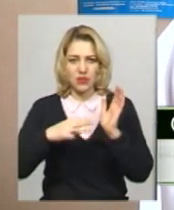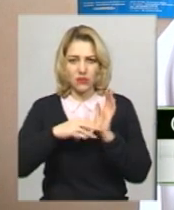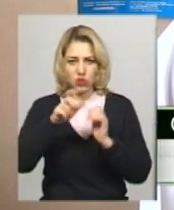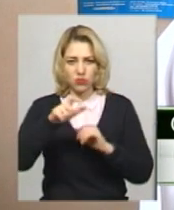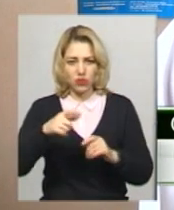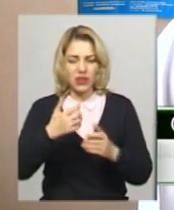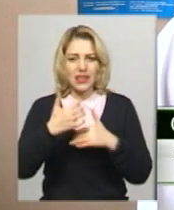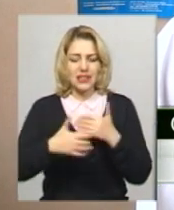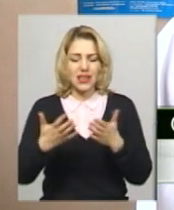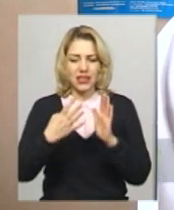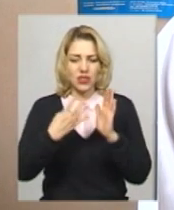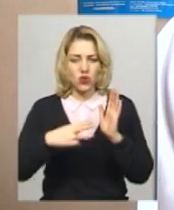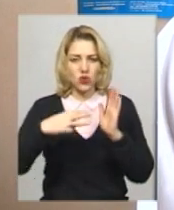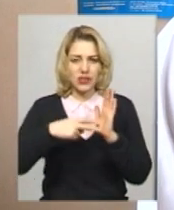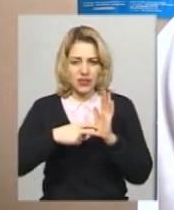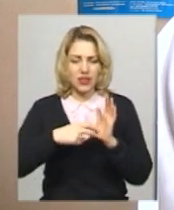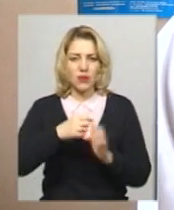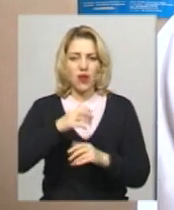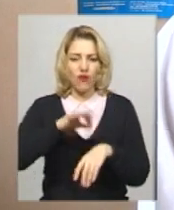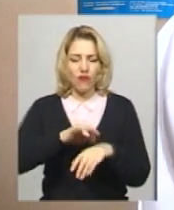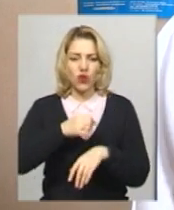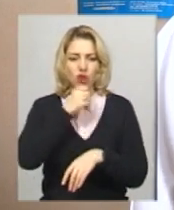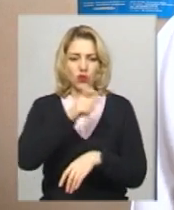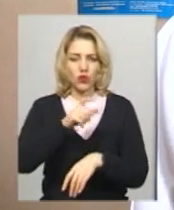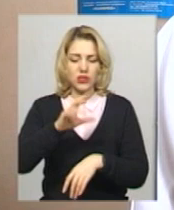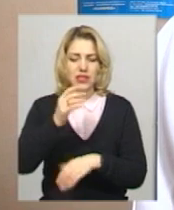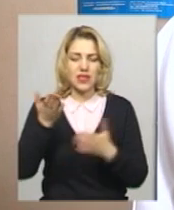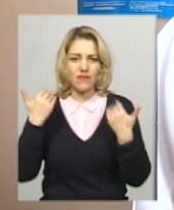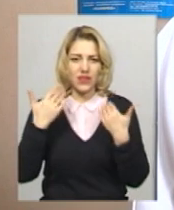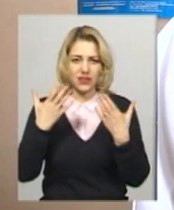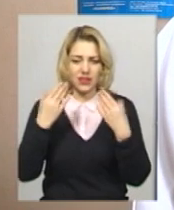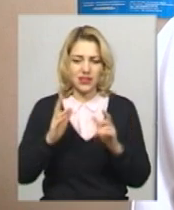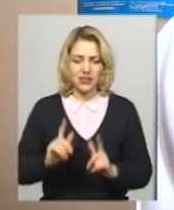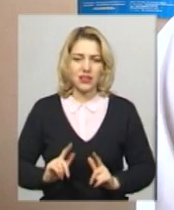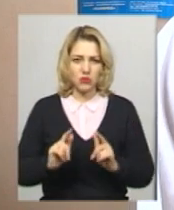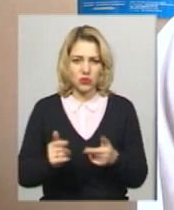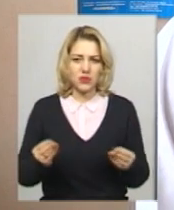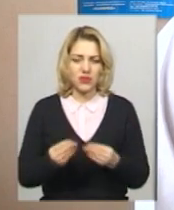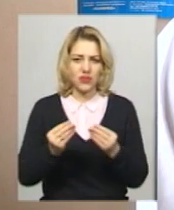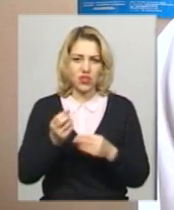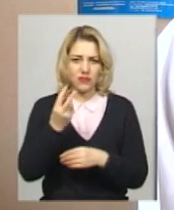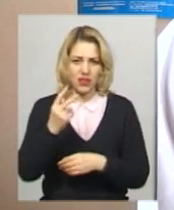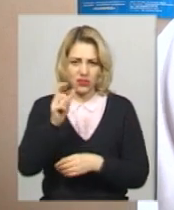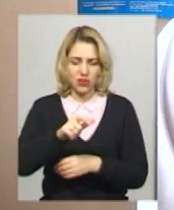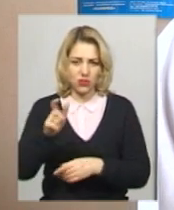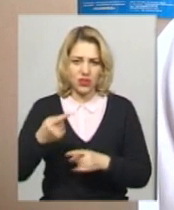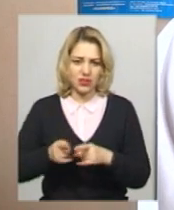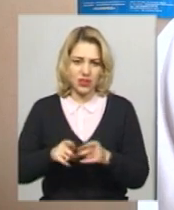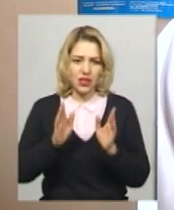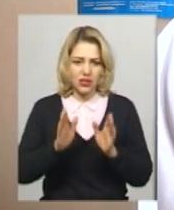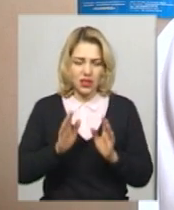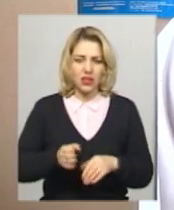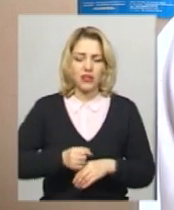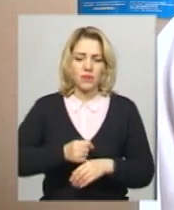47 хворих дорослих. За вихідні тільки дні поступило свіже 12 чоловік, в основному це теж